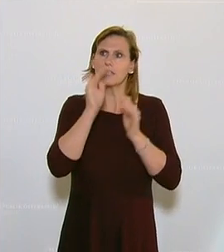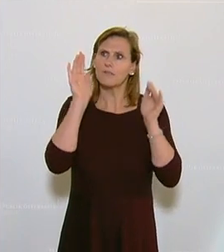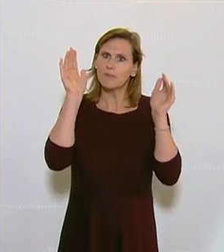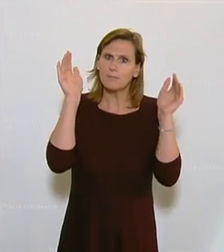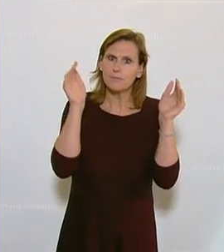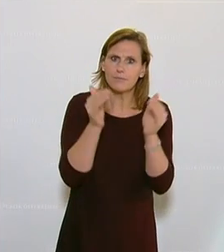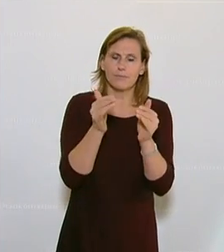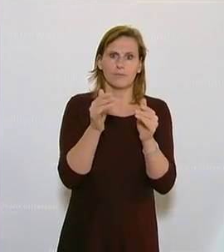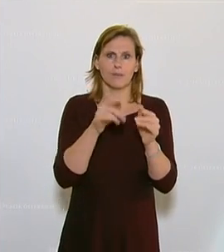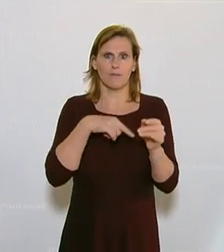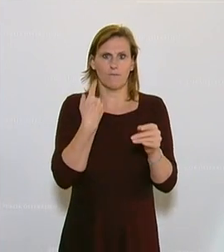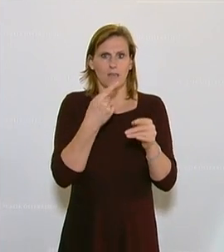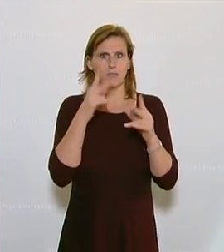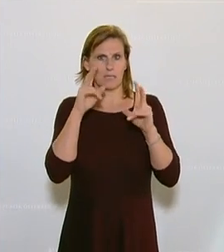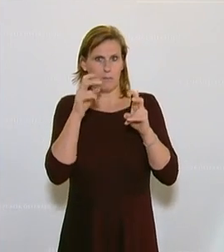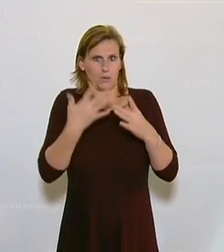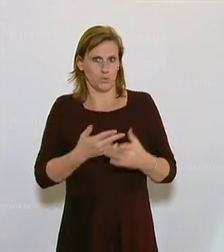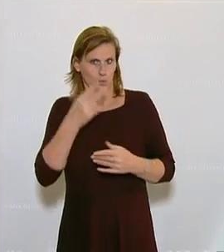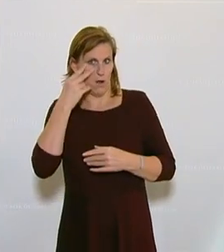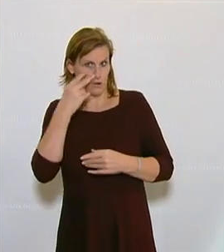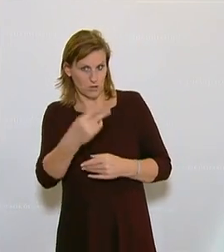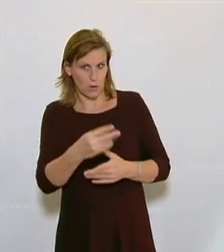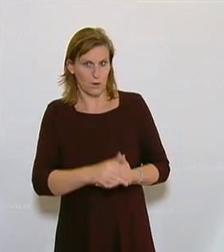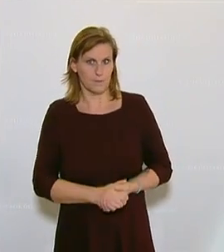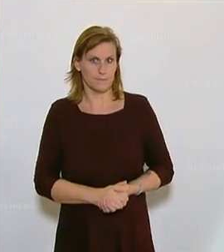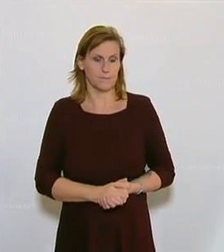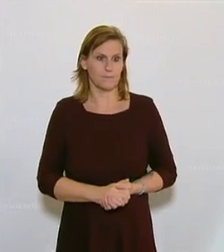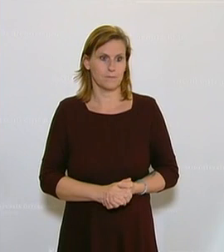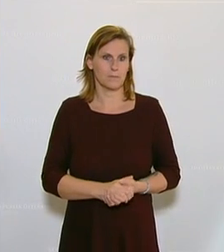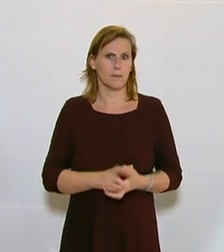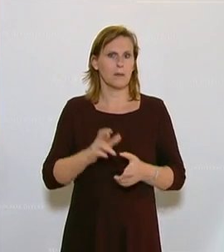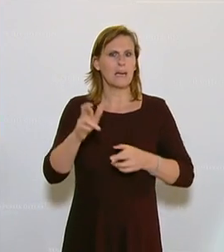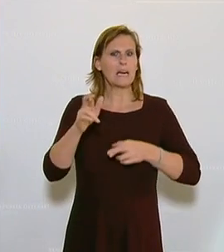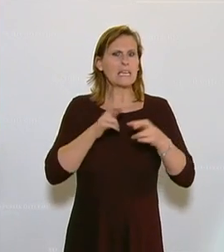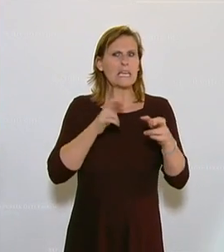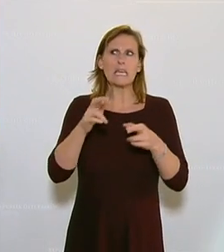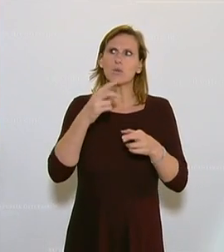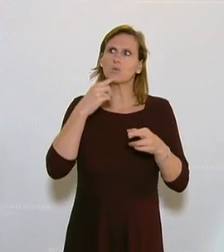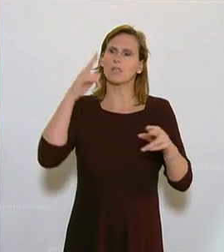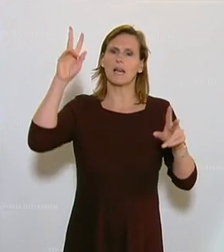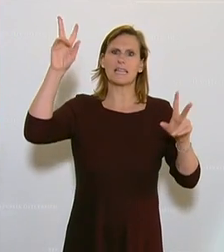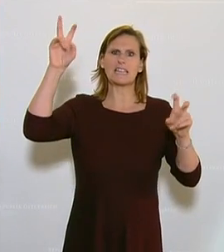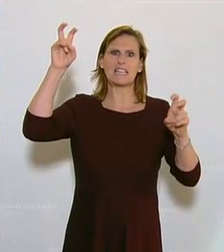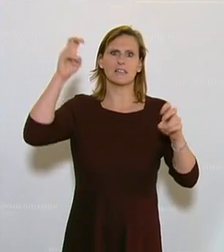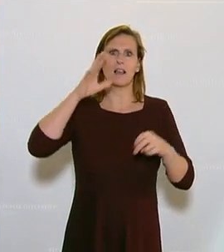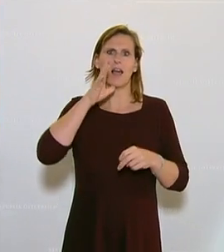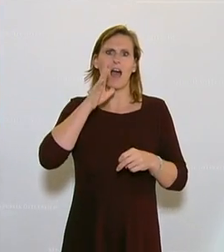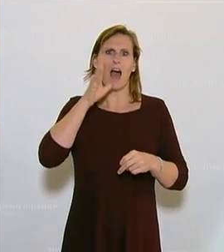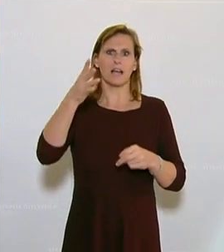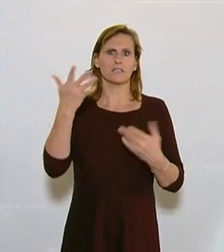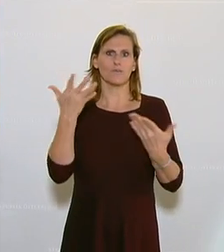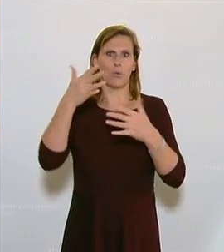Grundsätze, mit denen wir an das Thema herangehen. Aber was die Regierung unter dem reißerischen Titel Hass im Netz